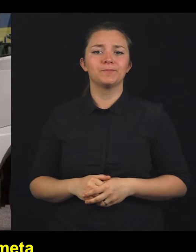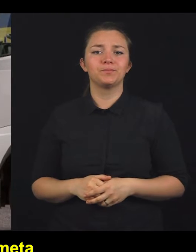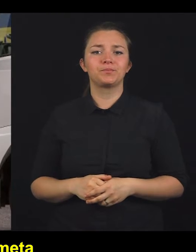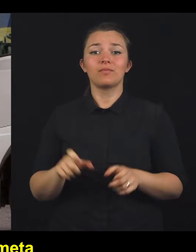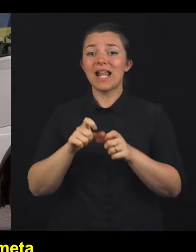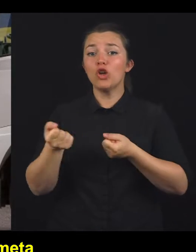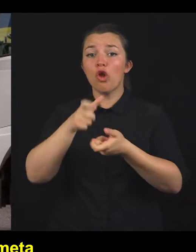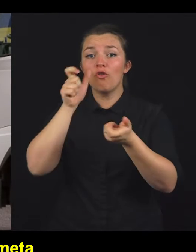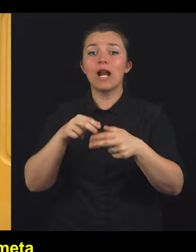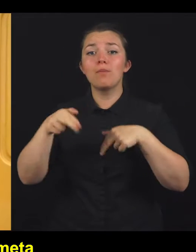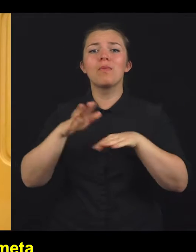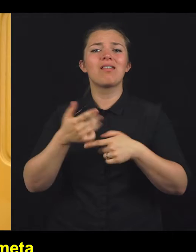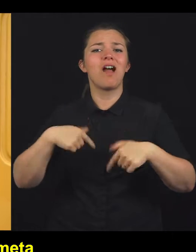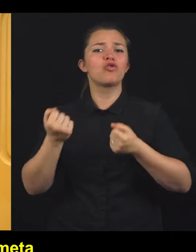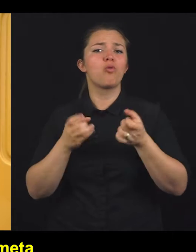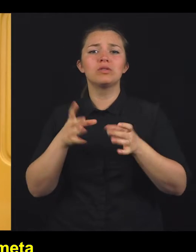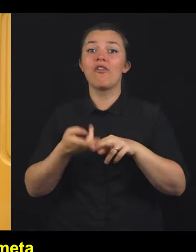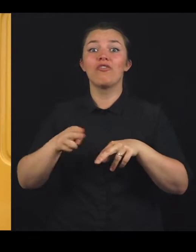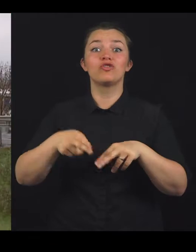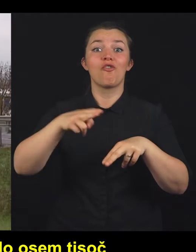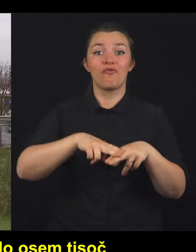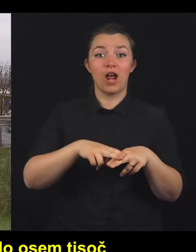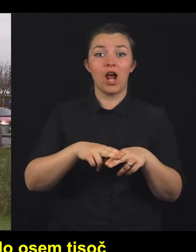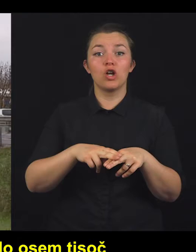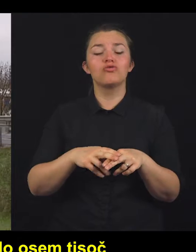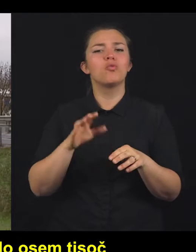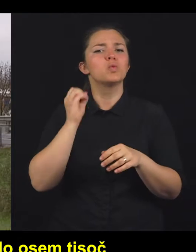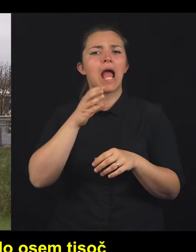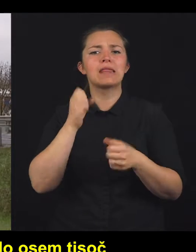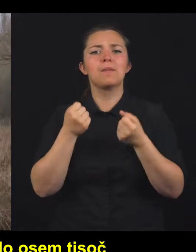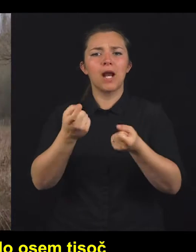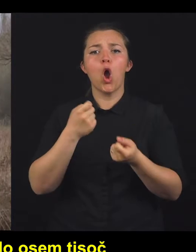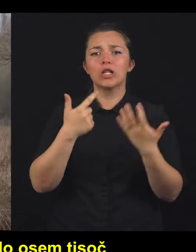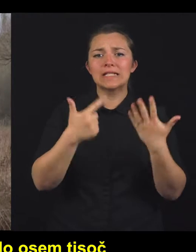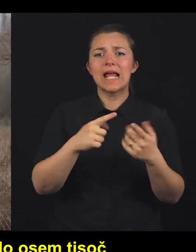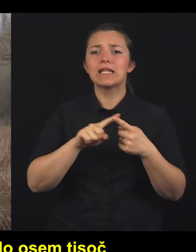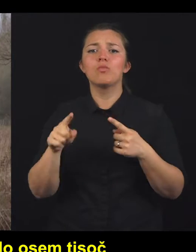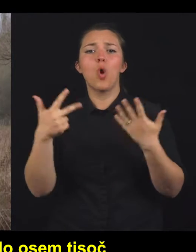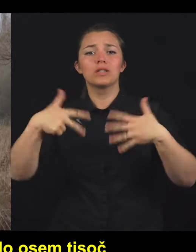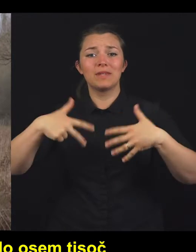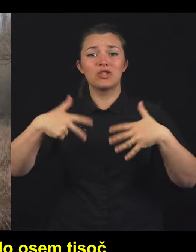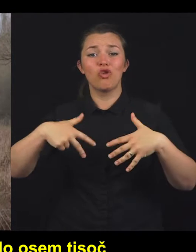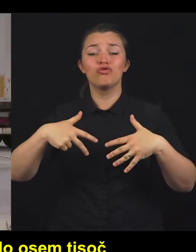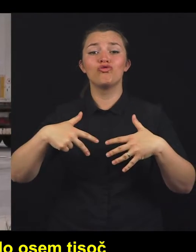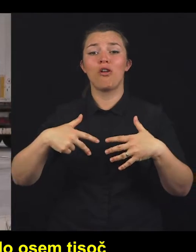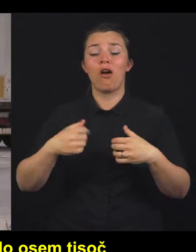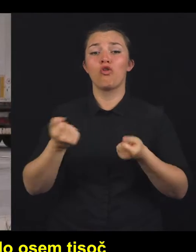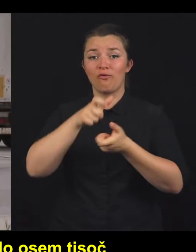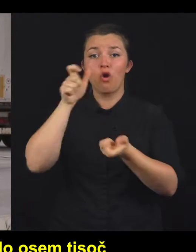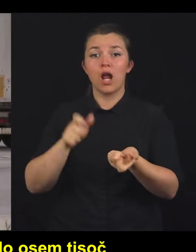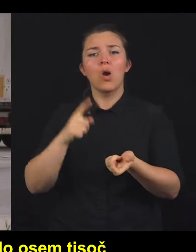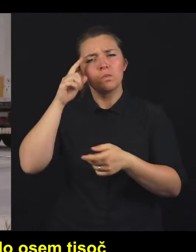In ker je tovornega prometa na naših avtocestah vse več. Dnevno pelje po njih od 7 do 8 tisoč tovornjakov